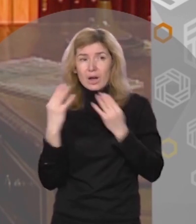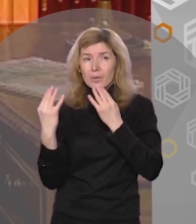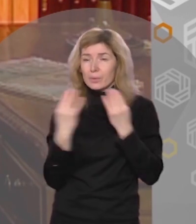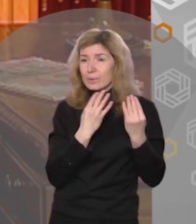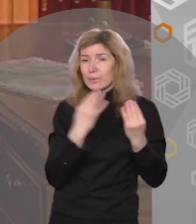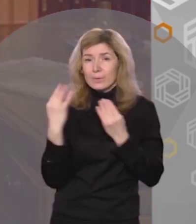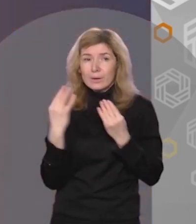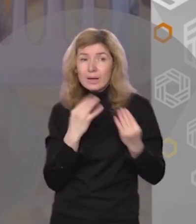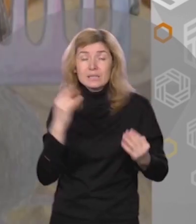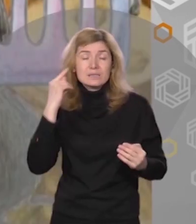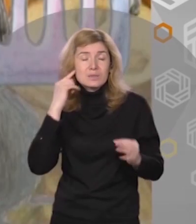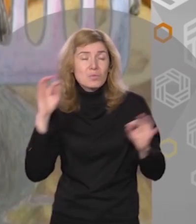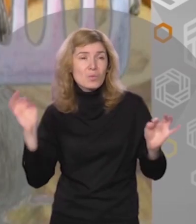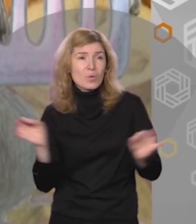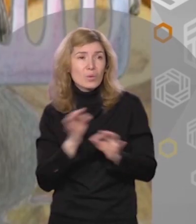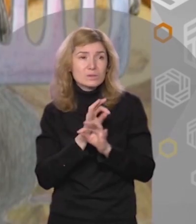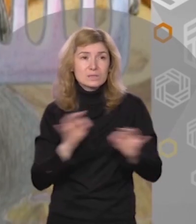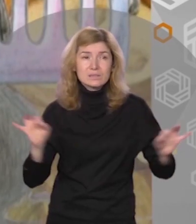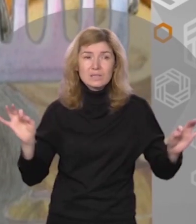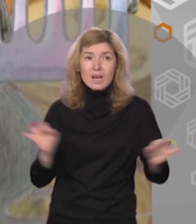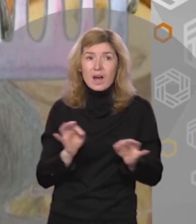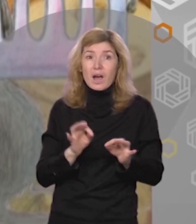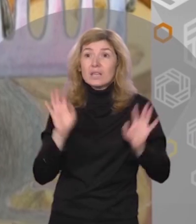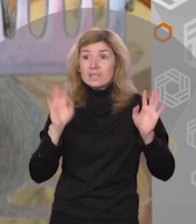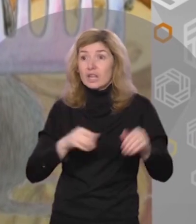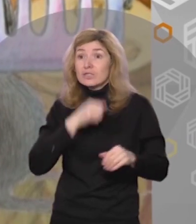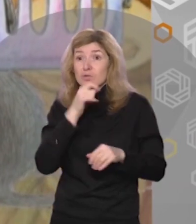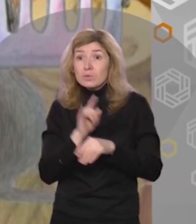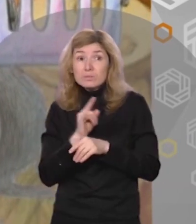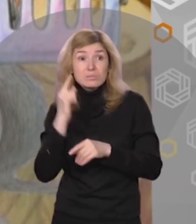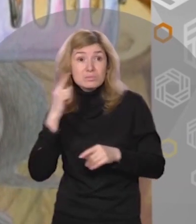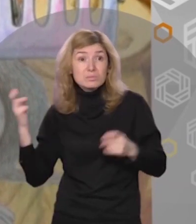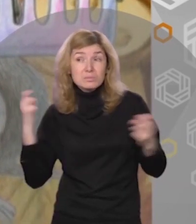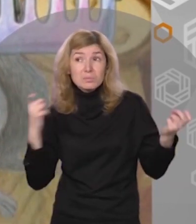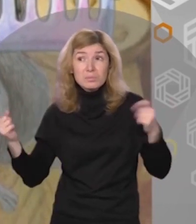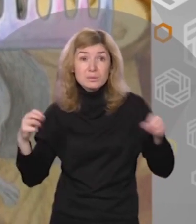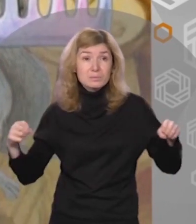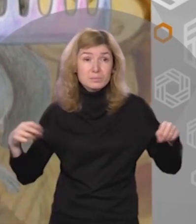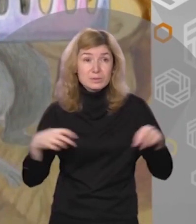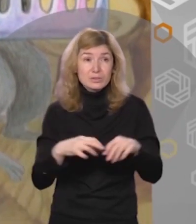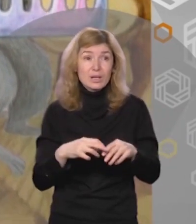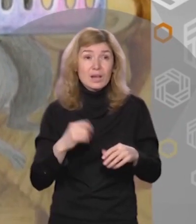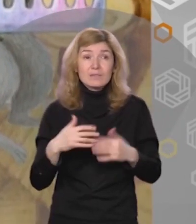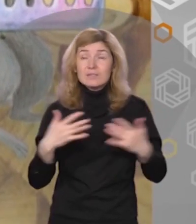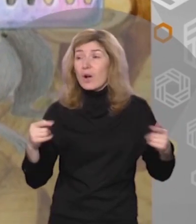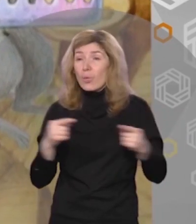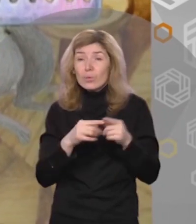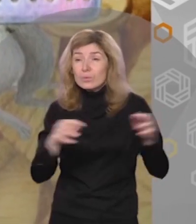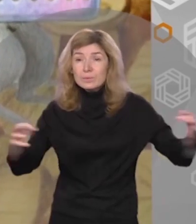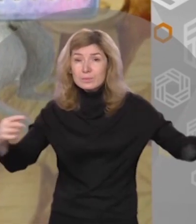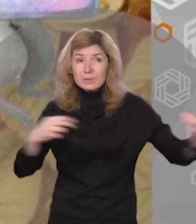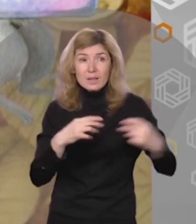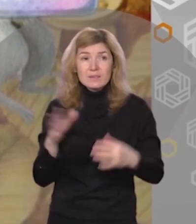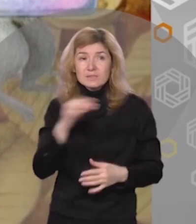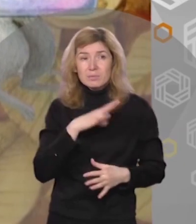слышалась музыка. На эти концерты стали приходить даже взрослые мышки с самых дальних концов луга. Все были